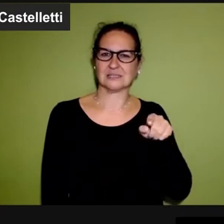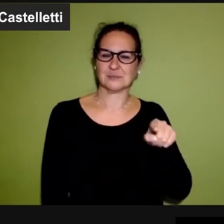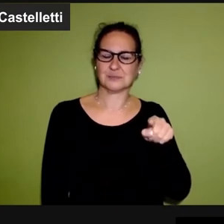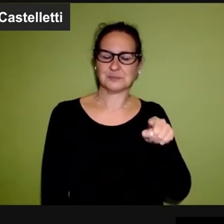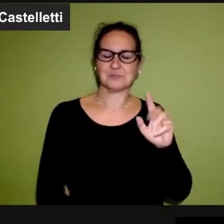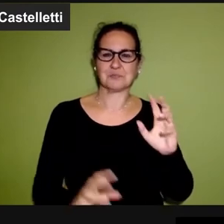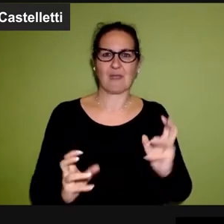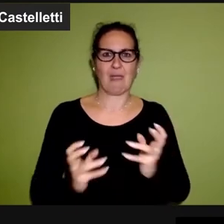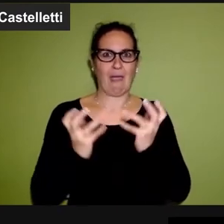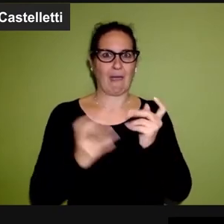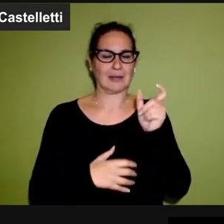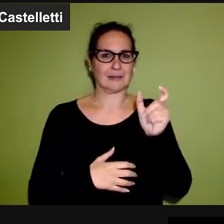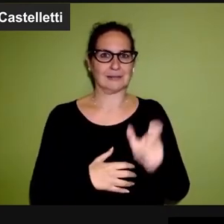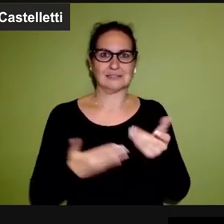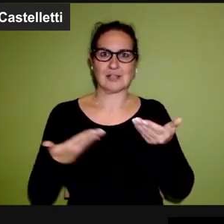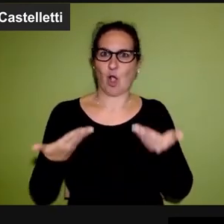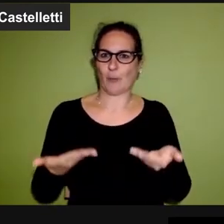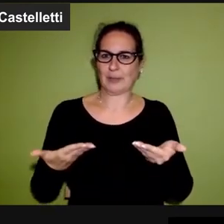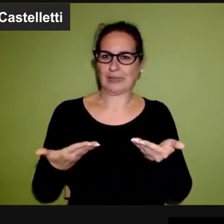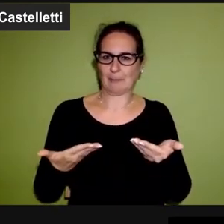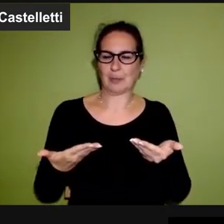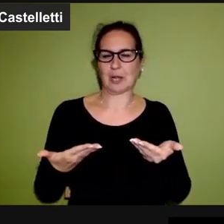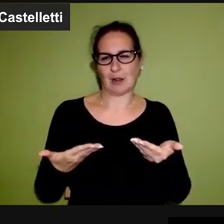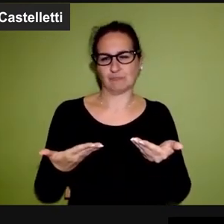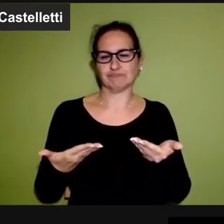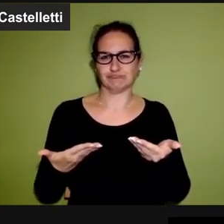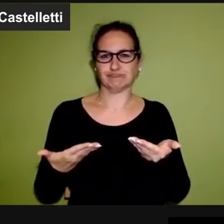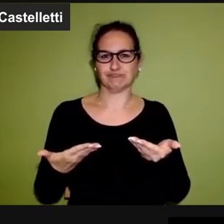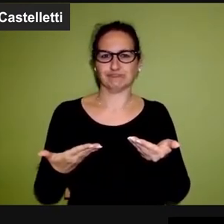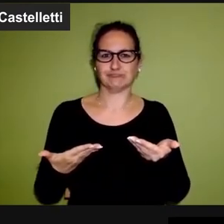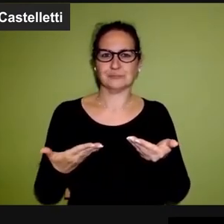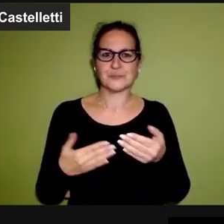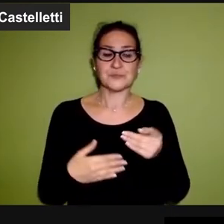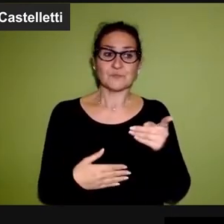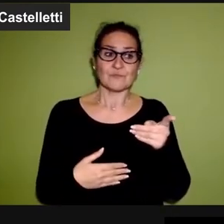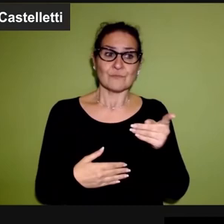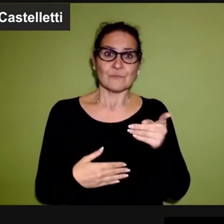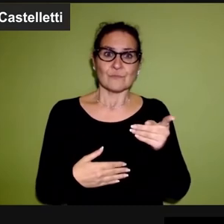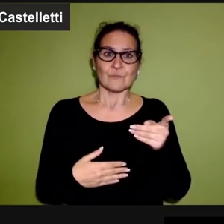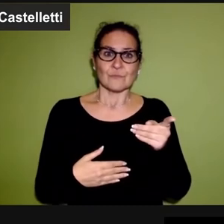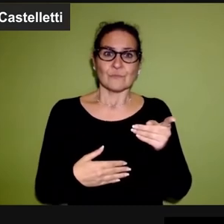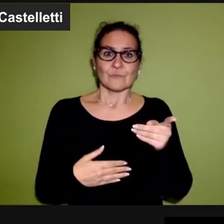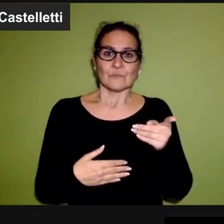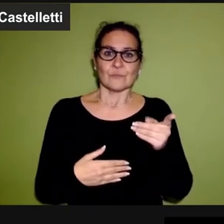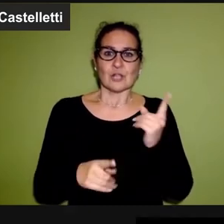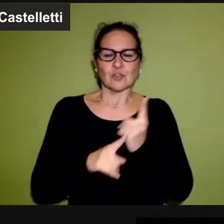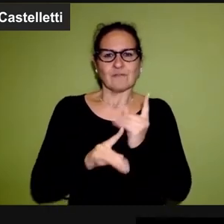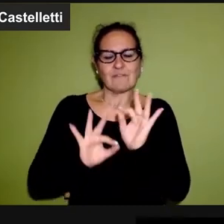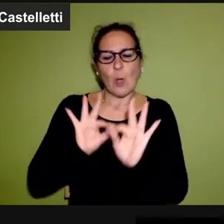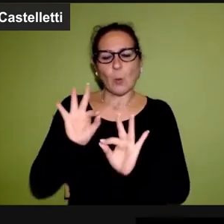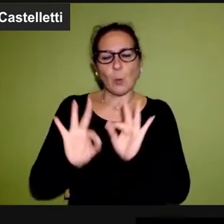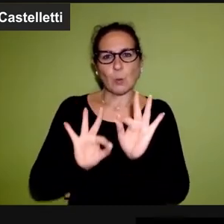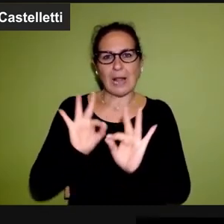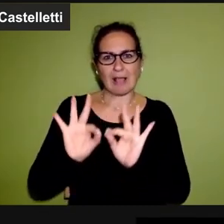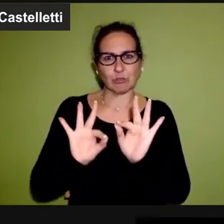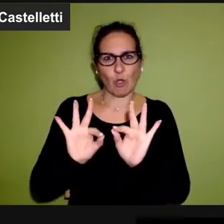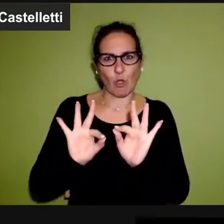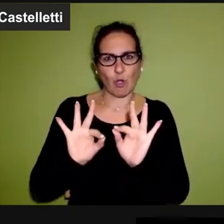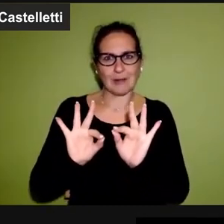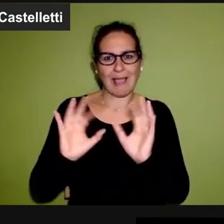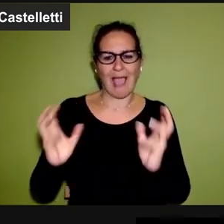degli artisti contemporanei più convincenti sotto diversi profili. In quell'occasione però Ed Atkins sarebbe stato